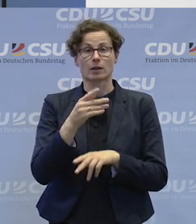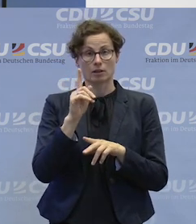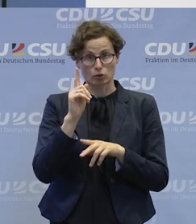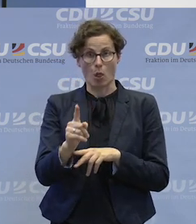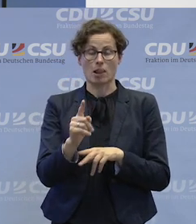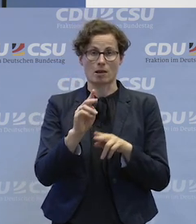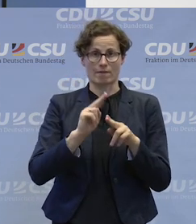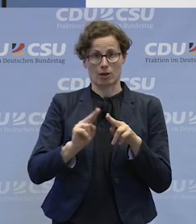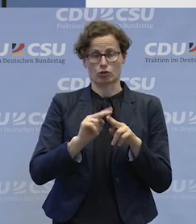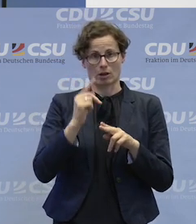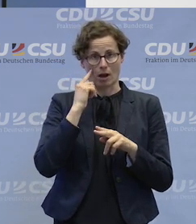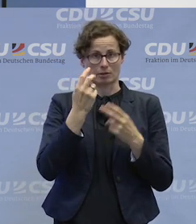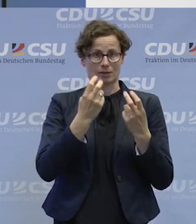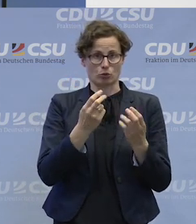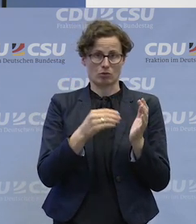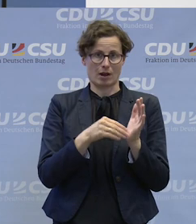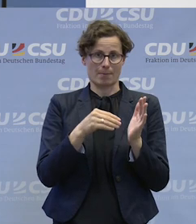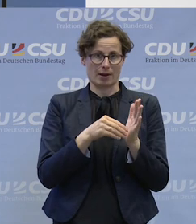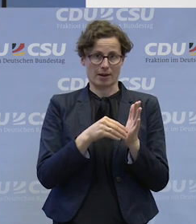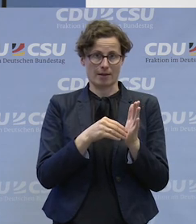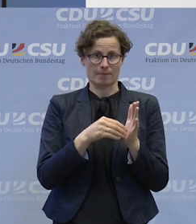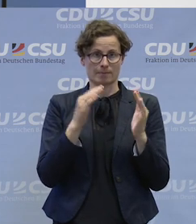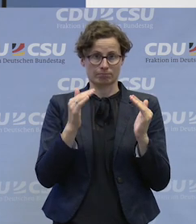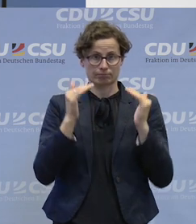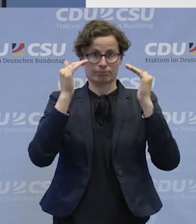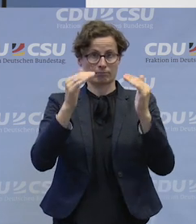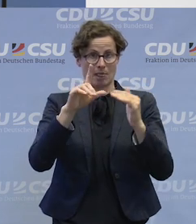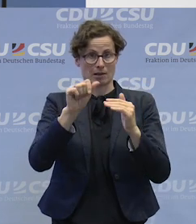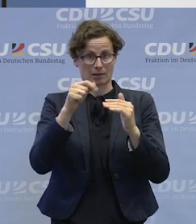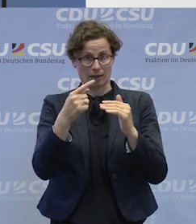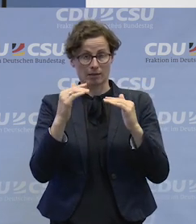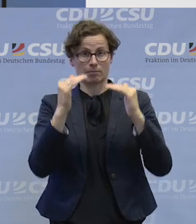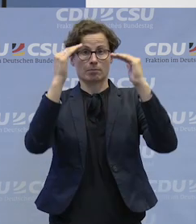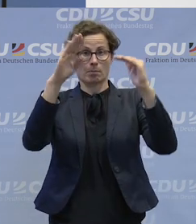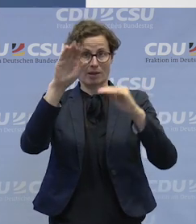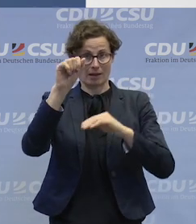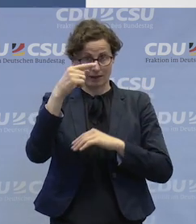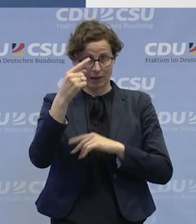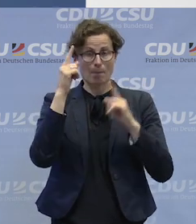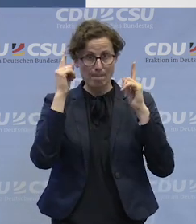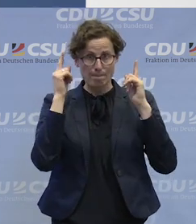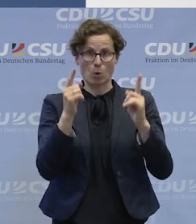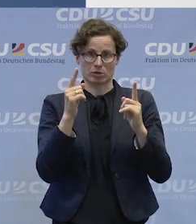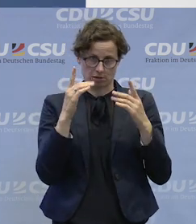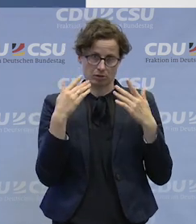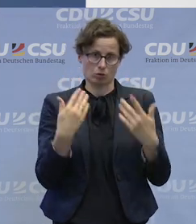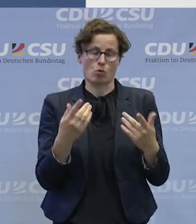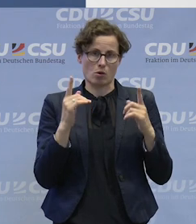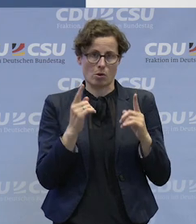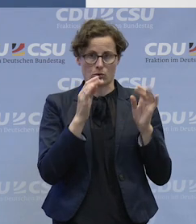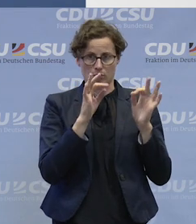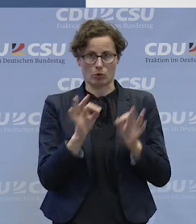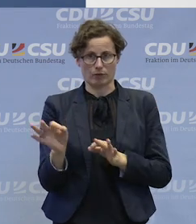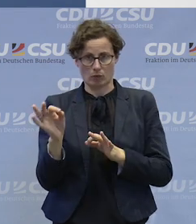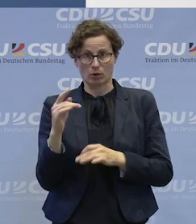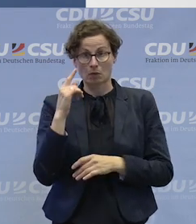sollen. Und ich glaube, auch auf LAG und BAG-Ebene müssen wir es organisieren. Ich weiß nicht, ob es da erste Gedanken schon